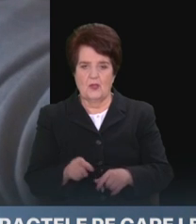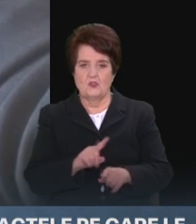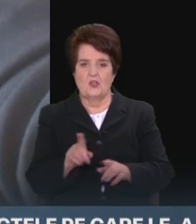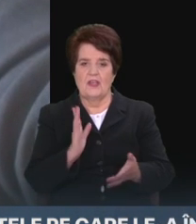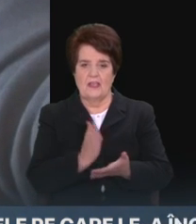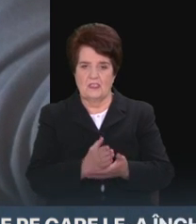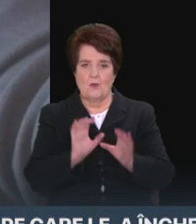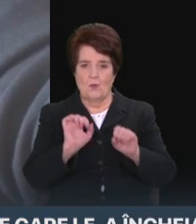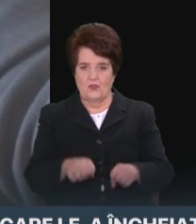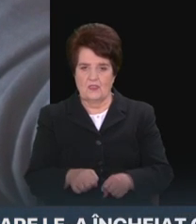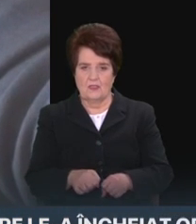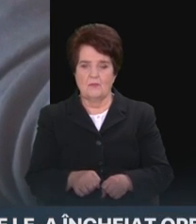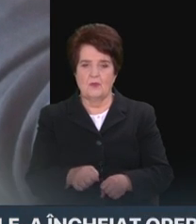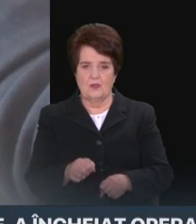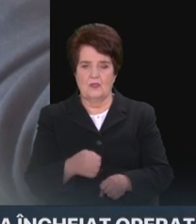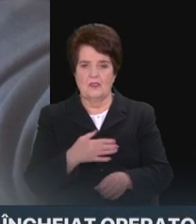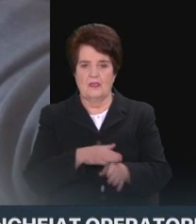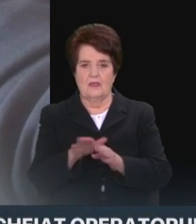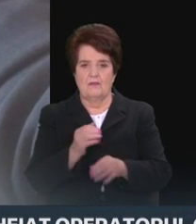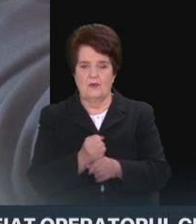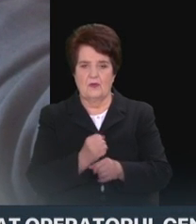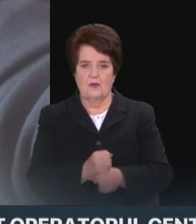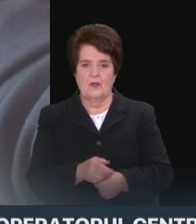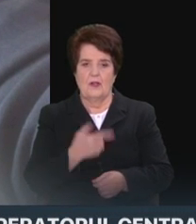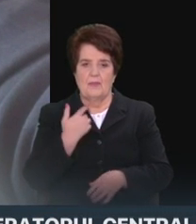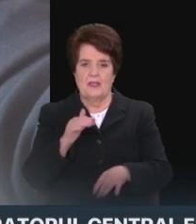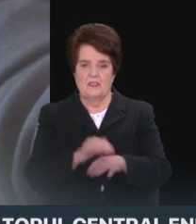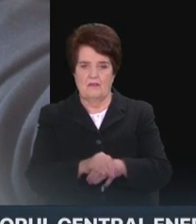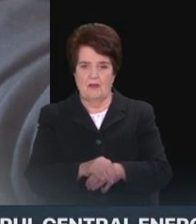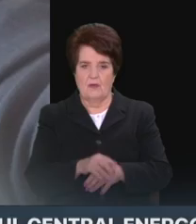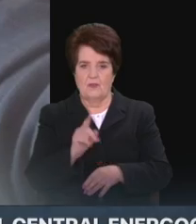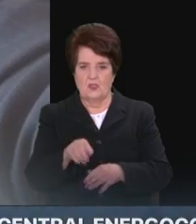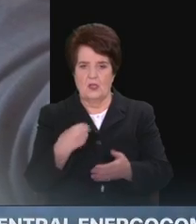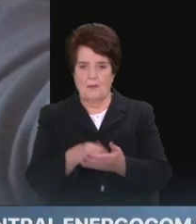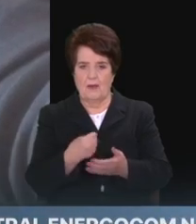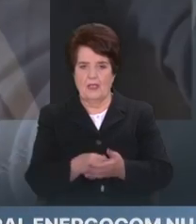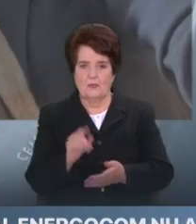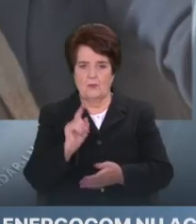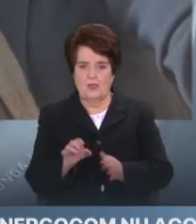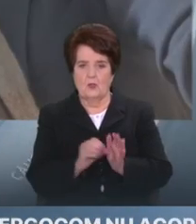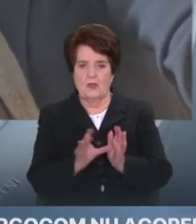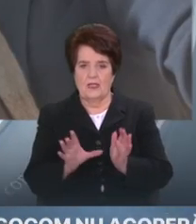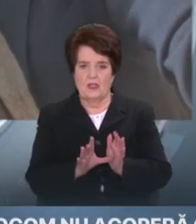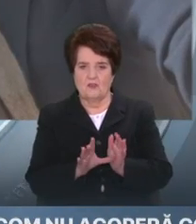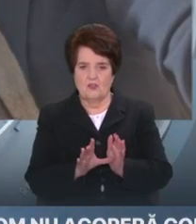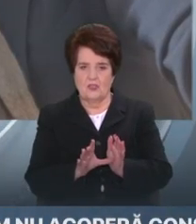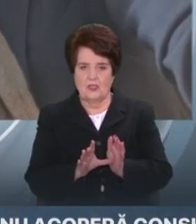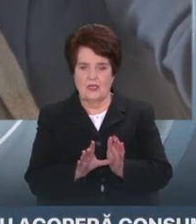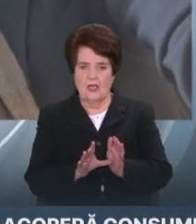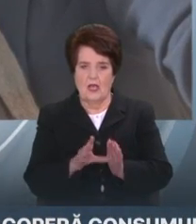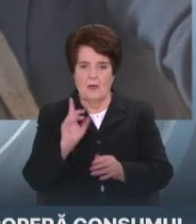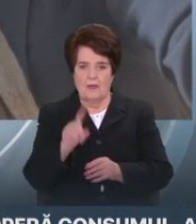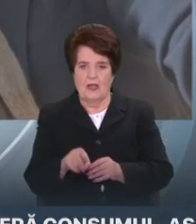achiziționat. Aveți în vedere și faptul că prețul pentru energia electrică de